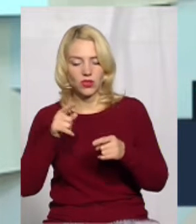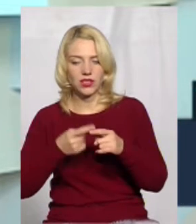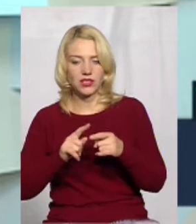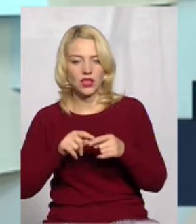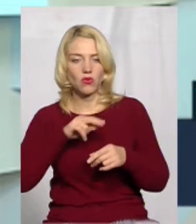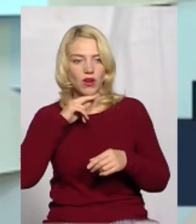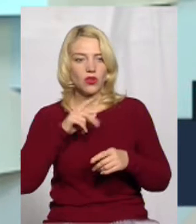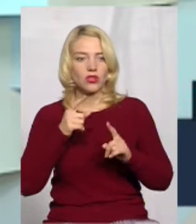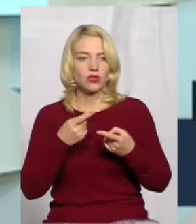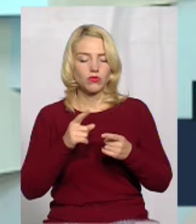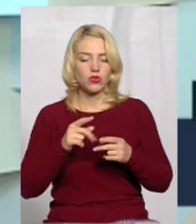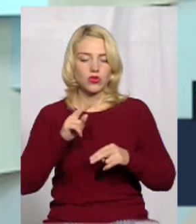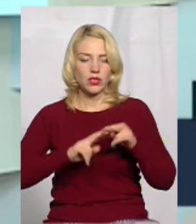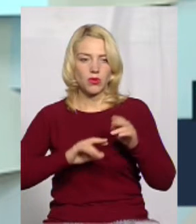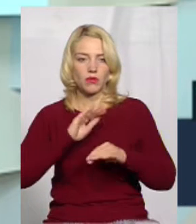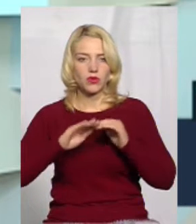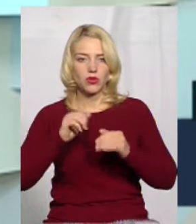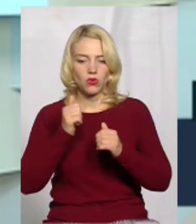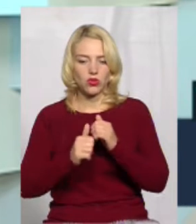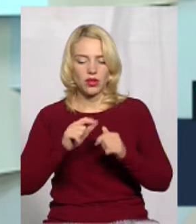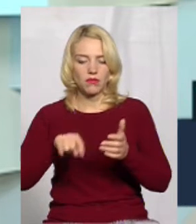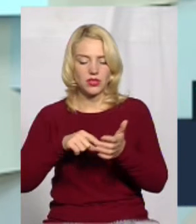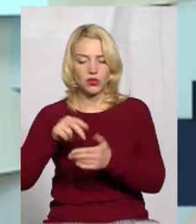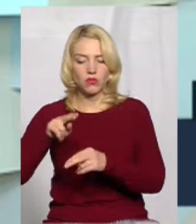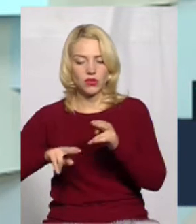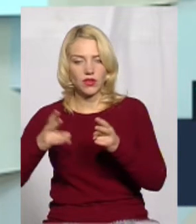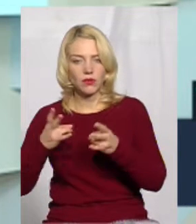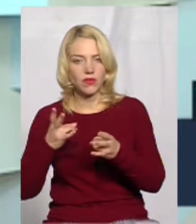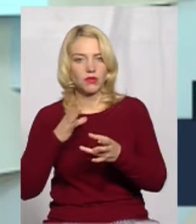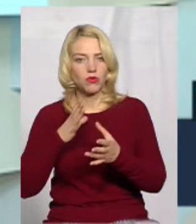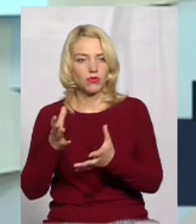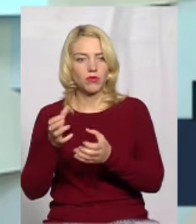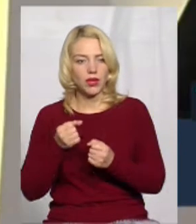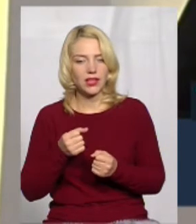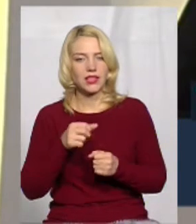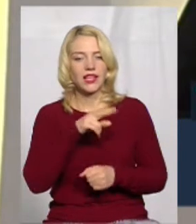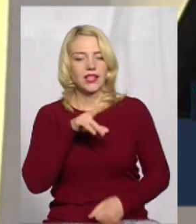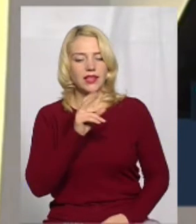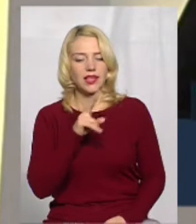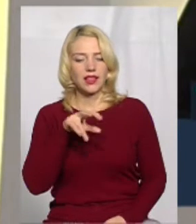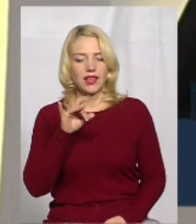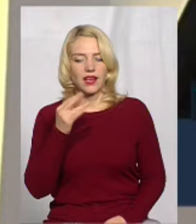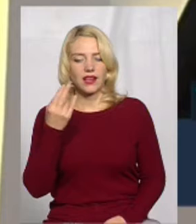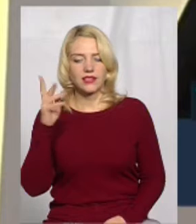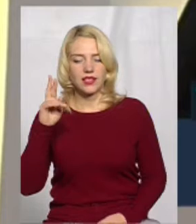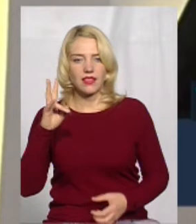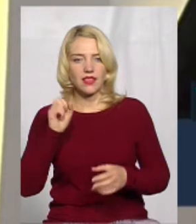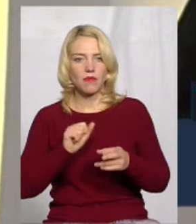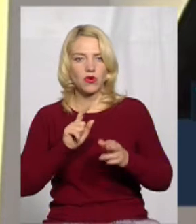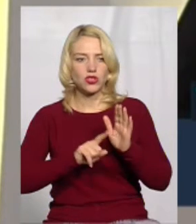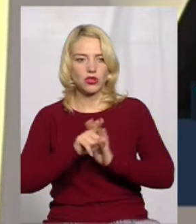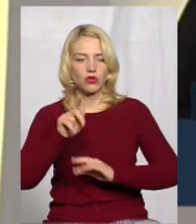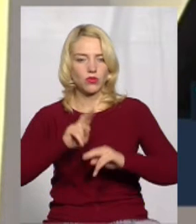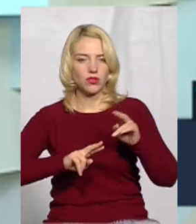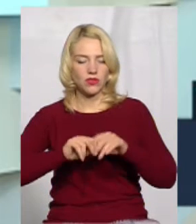тому що забудовник під кожні містобудівні потім мав брати собі декларацію на початок будівництва. В нього на